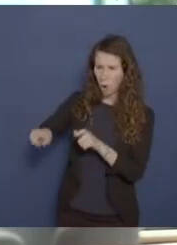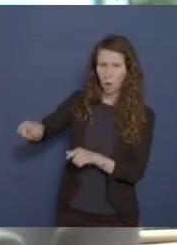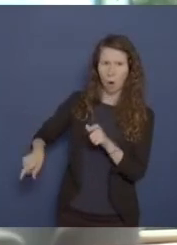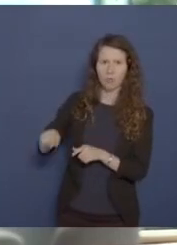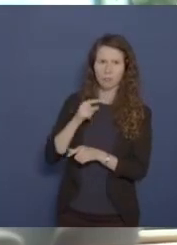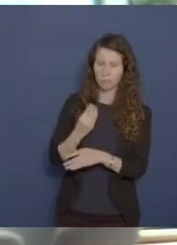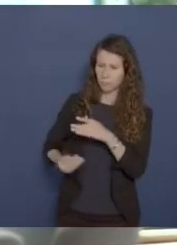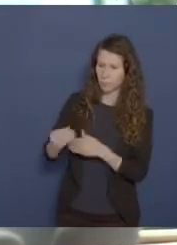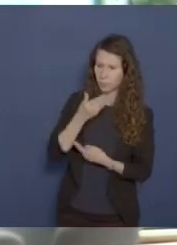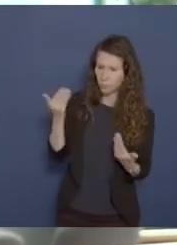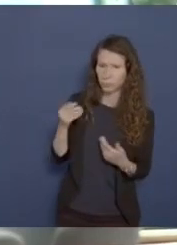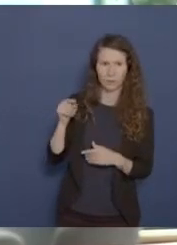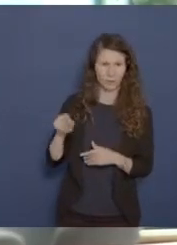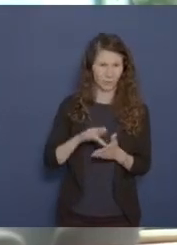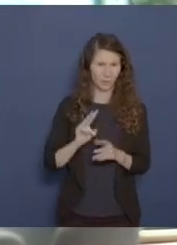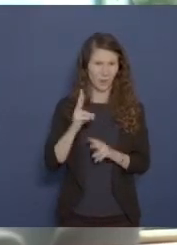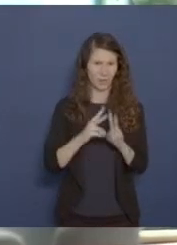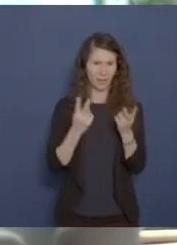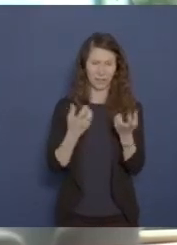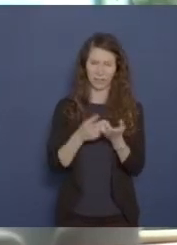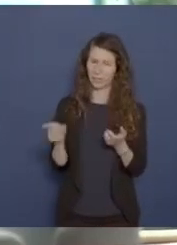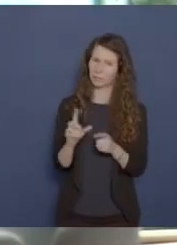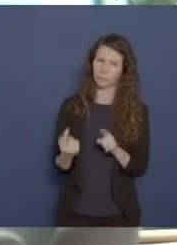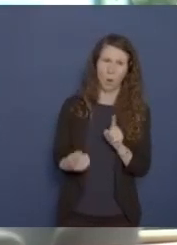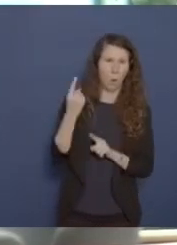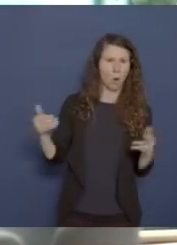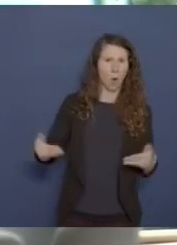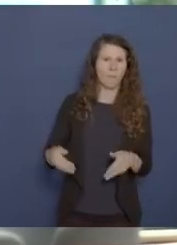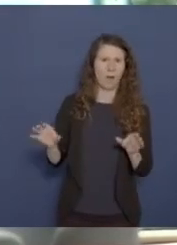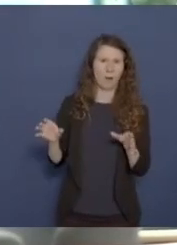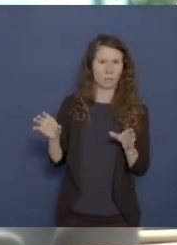größten Opfergruppen des Zweiten Weltkrieges wegen des Ortes.